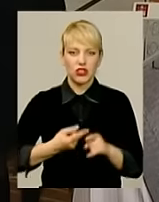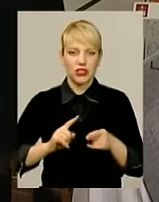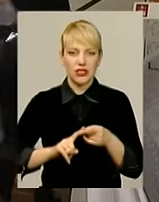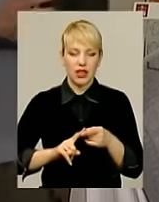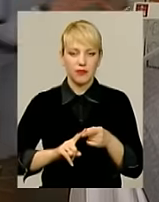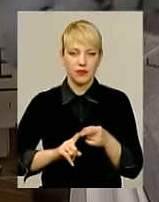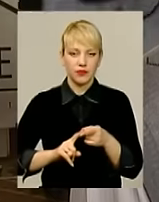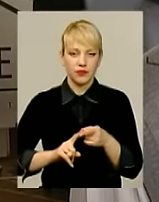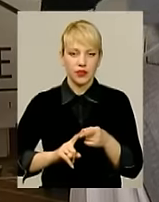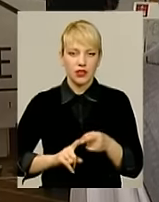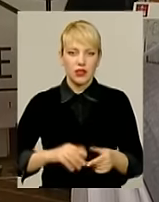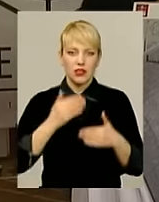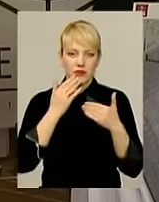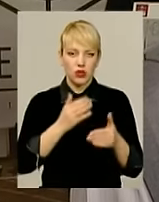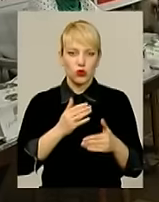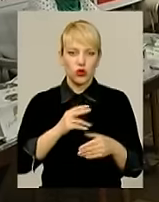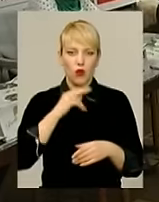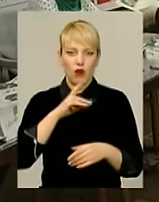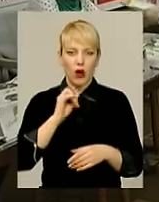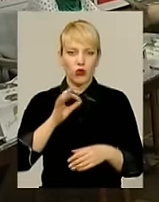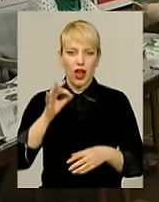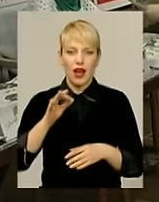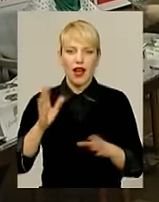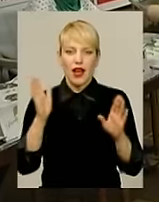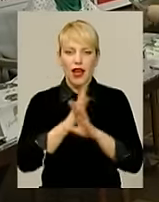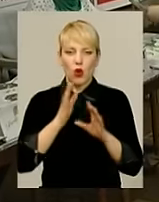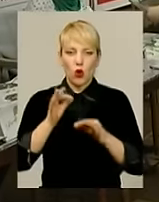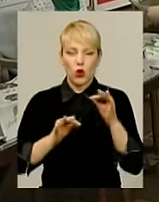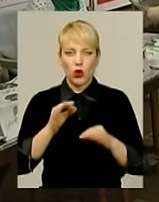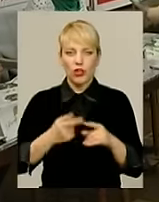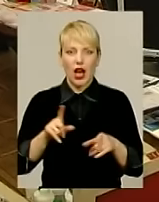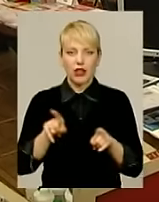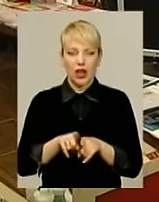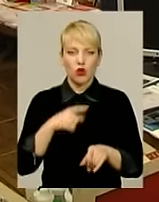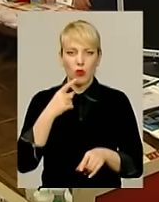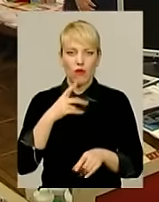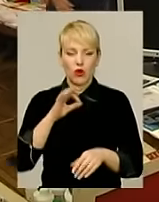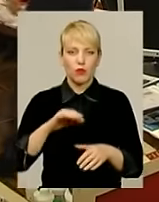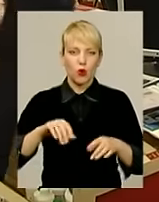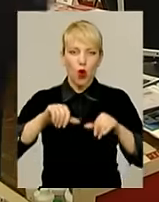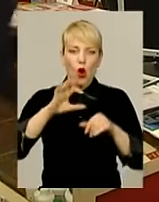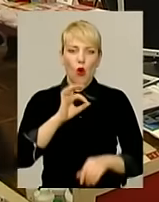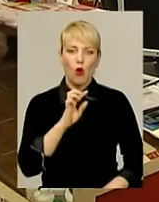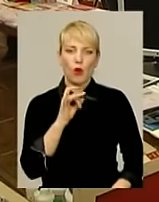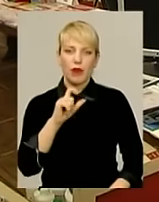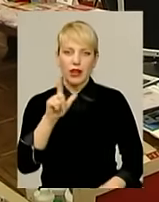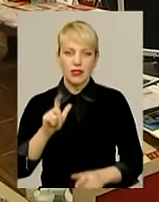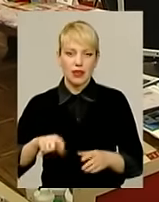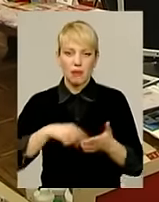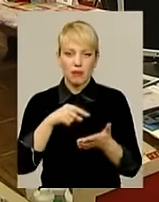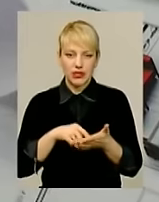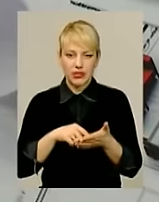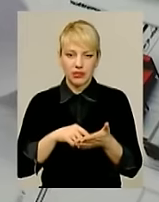все-таки звернути увагу на екологію. У другий же день конференції поговорять про образ міста та стріт-арт як засіб